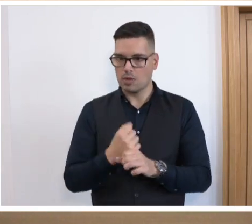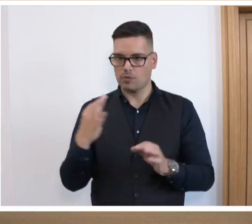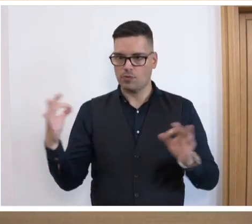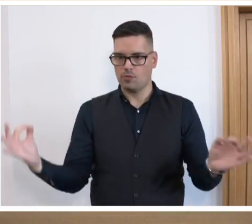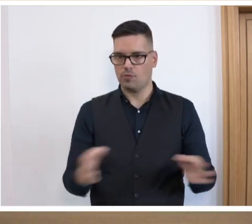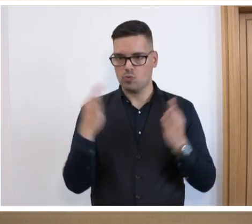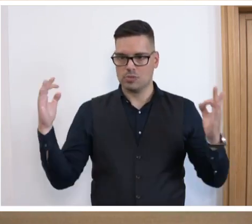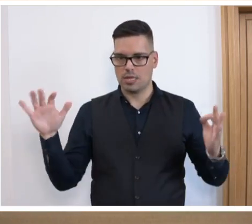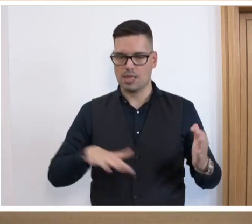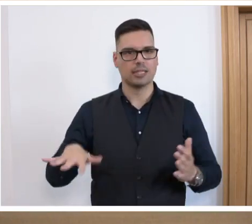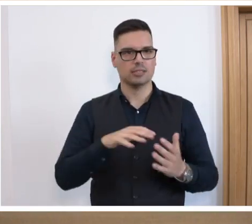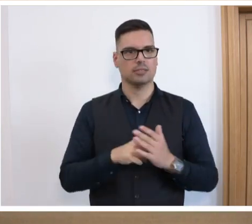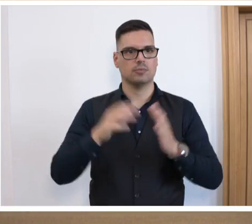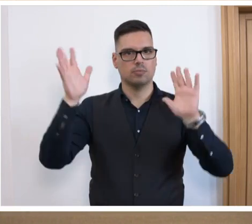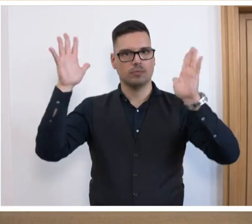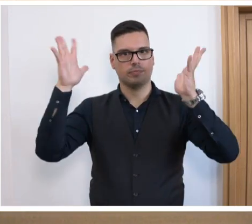Land.